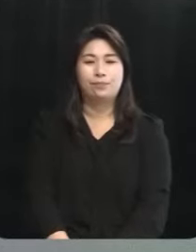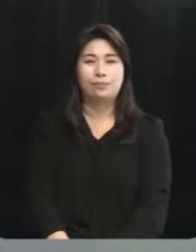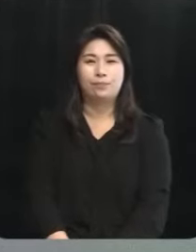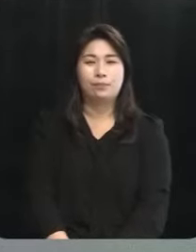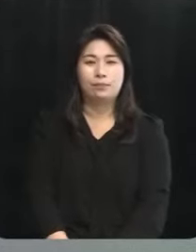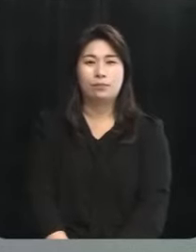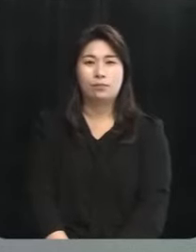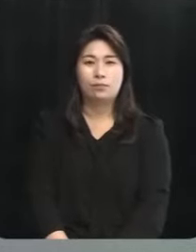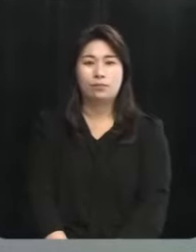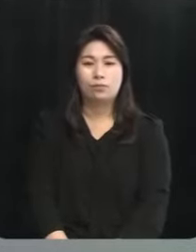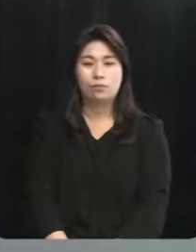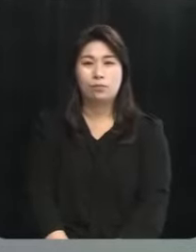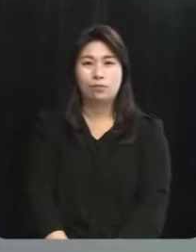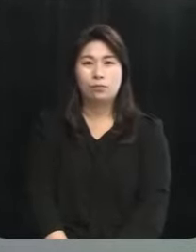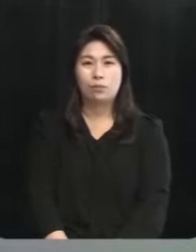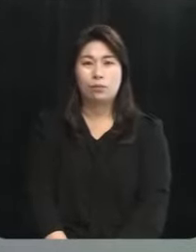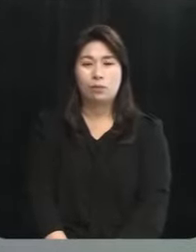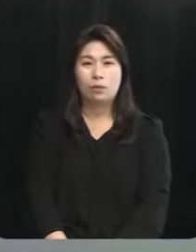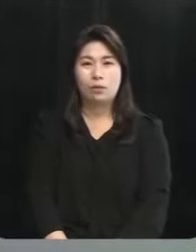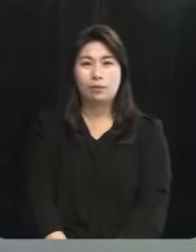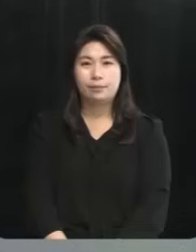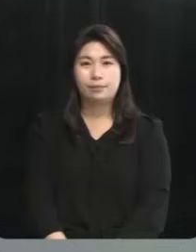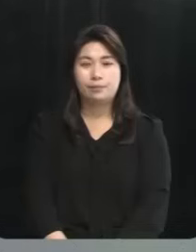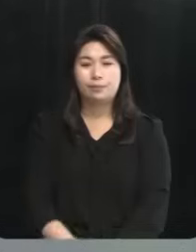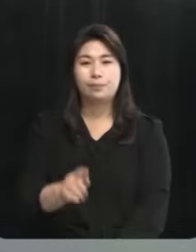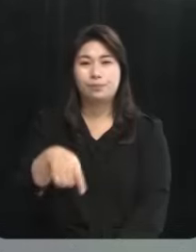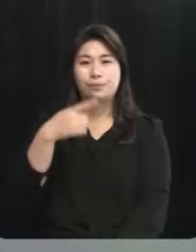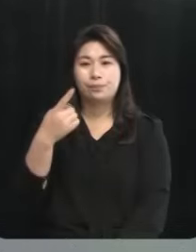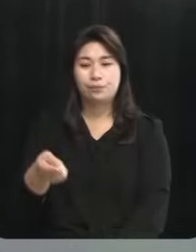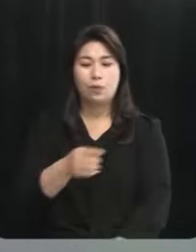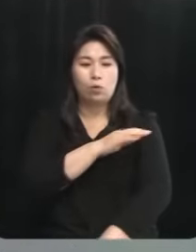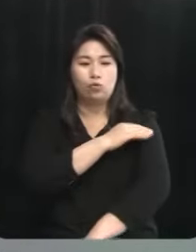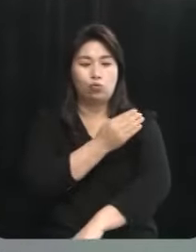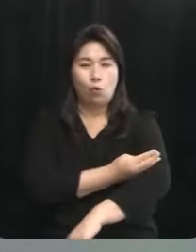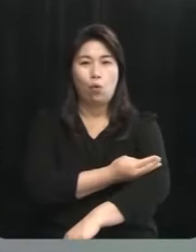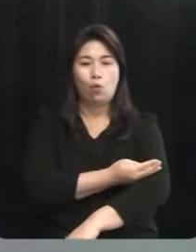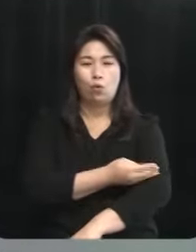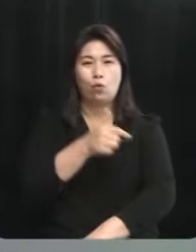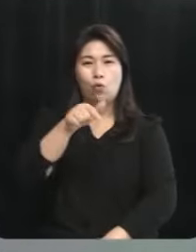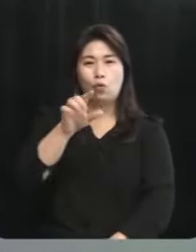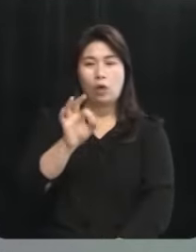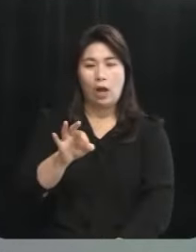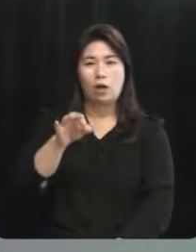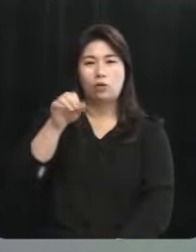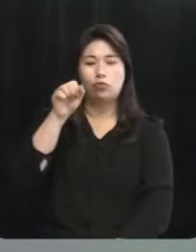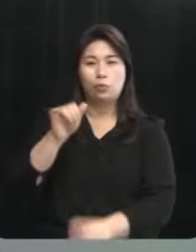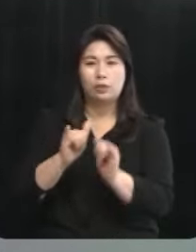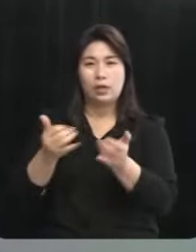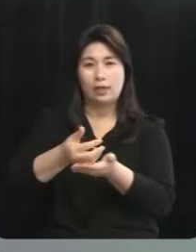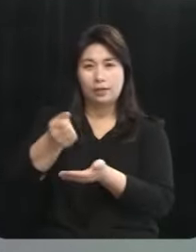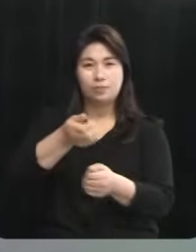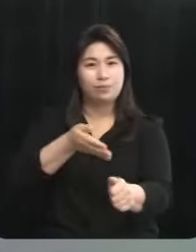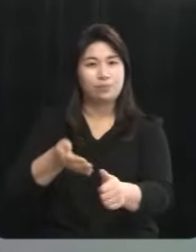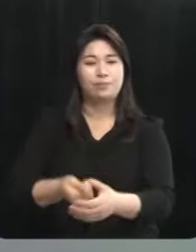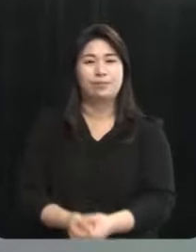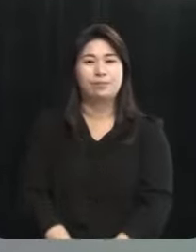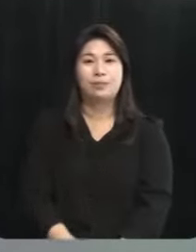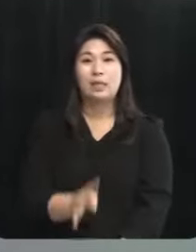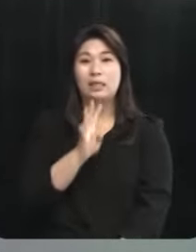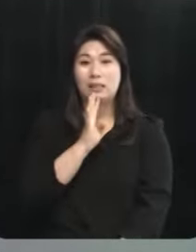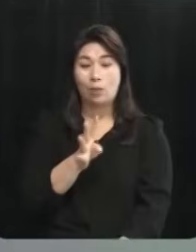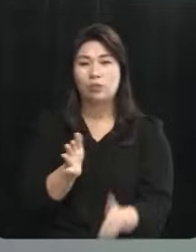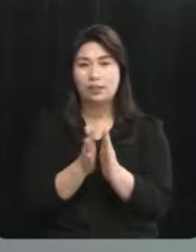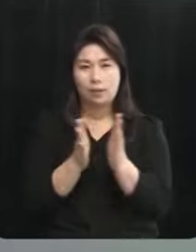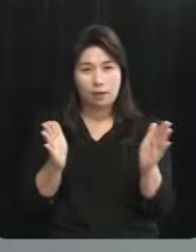김수근 후보의 주도권 토론 함께 하셨고요 이어서 주도권을 강순하 후보가 갖고 진행을 해주시기 바라겠습니다 역시 4분